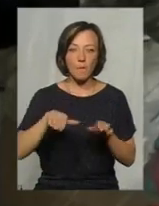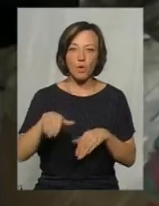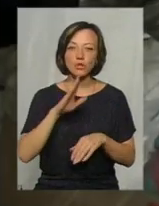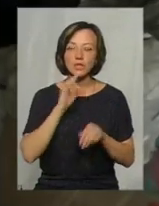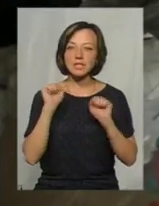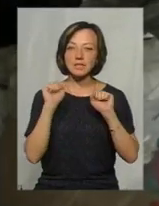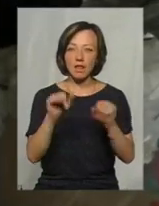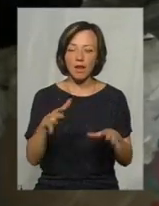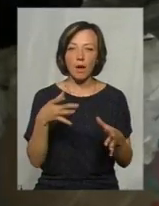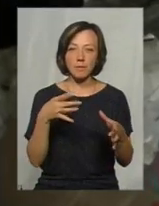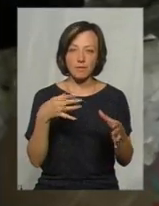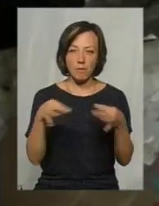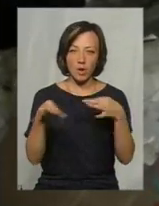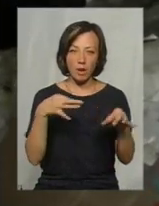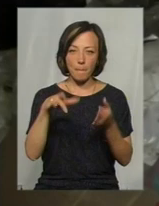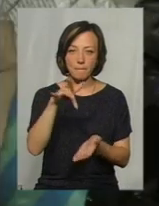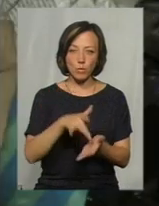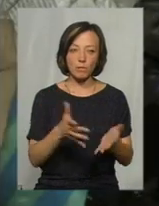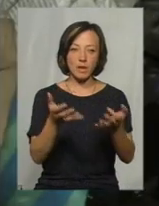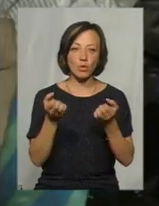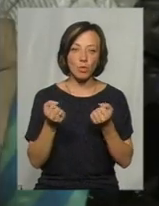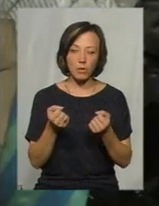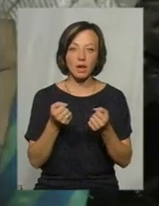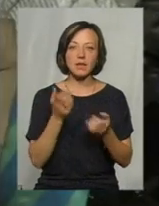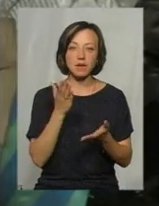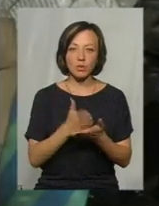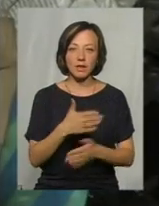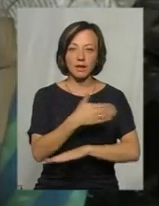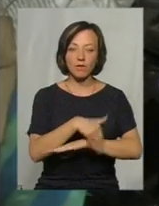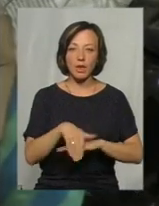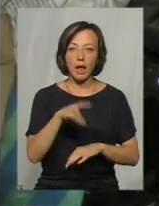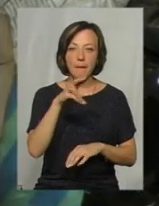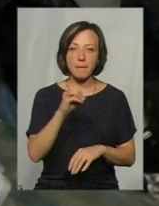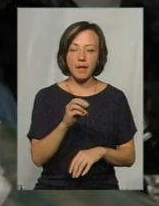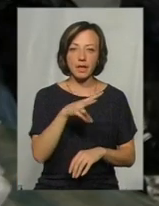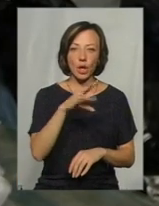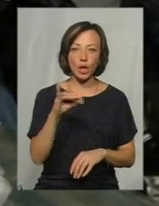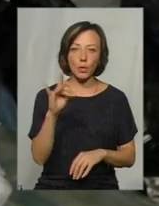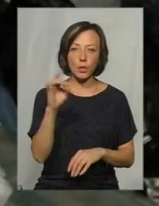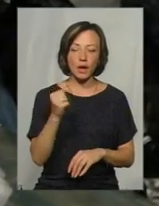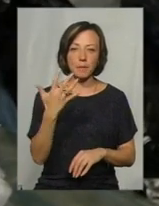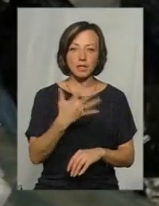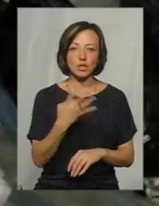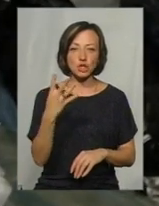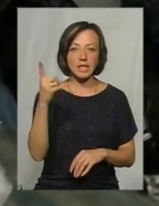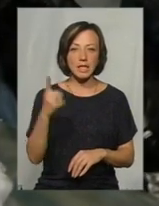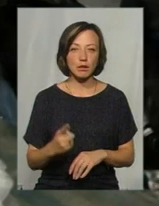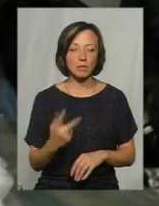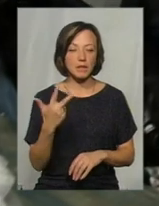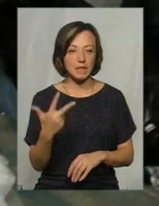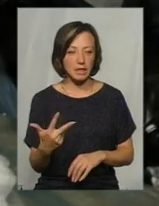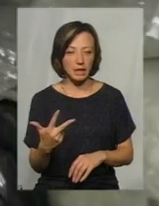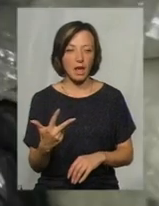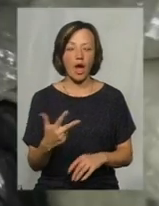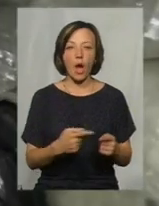жінка здала поліетилен у пункт прийому вторсоровини. Він, до речі, знаходиться на вулиці Петлюри, 54, дріб 3. А